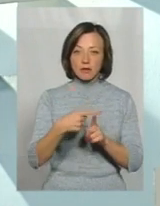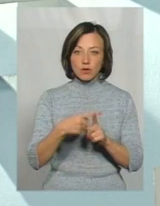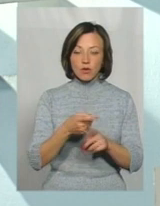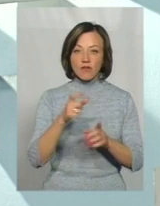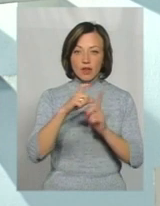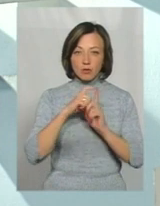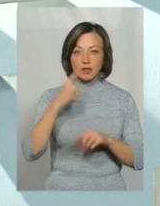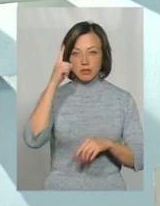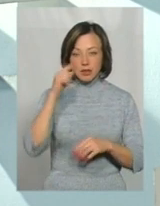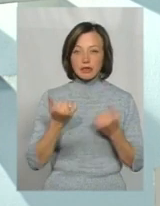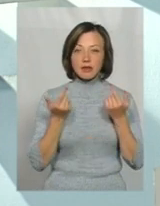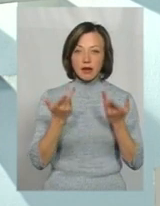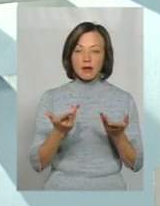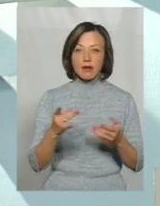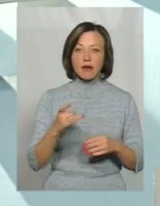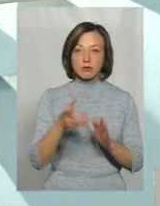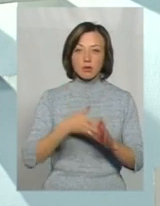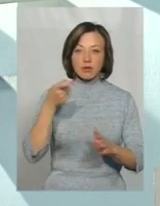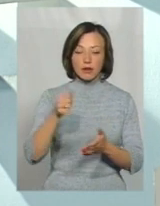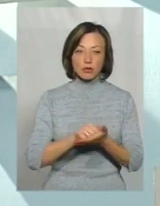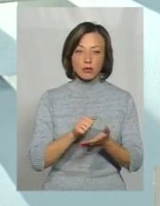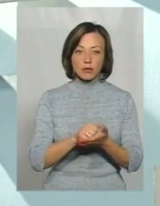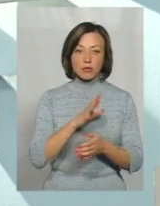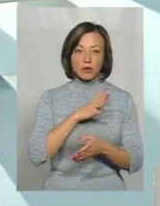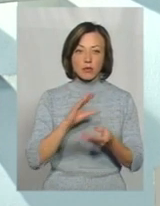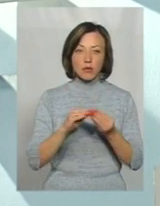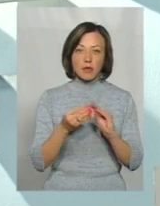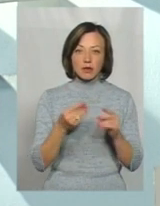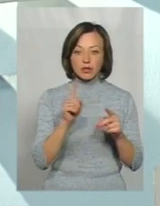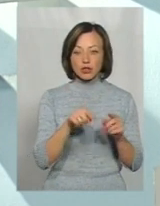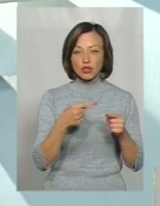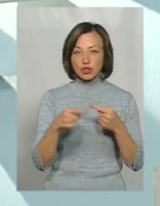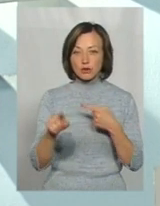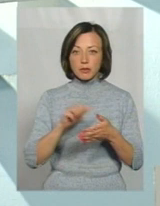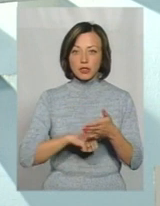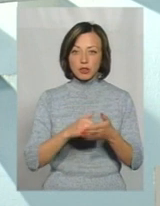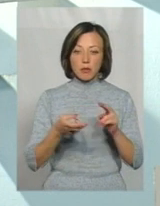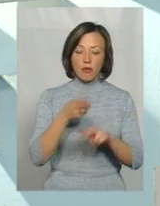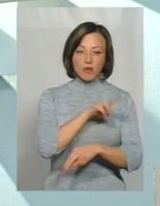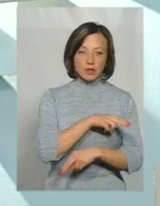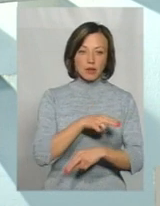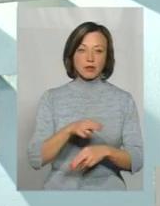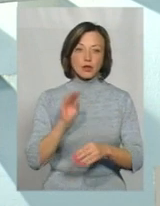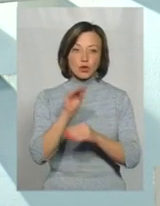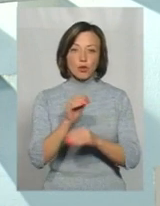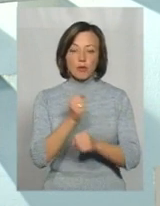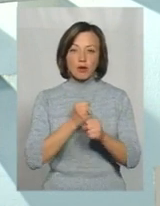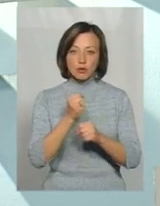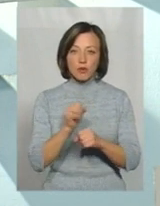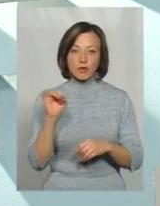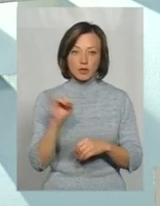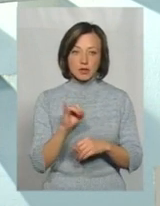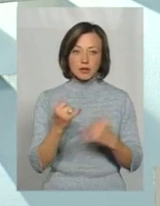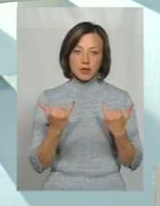наскільки мені відомо, вони вже декілька разів подавали документи, там якісь були по тих чи інших причинах, їм їх повертали, вони їх доопрацьовували. І